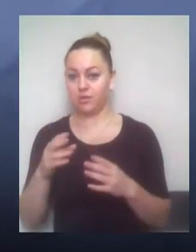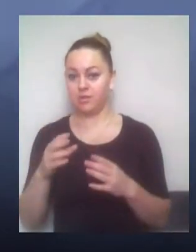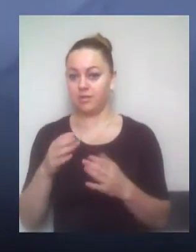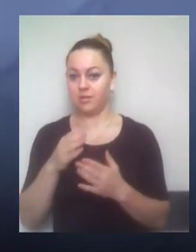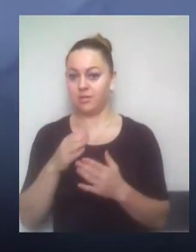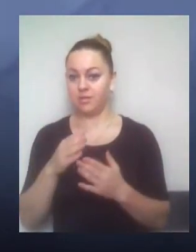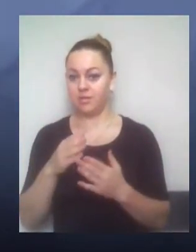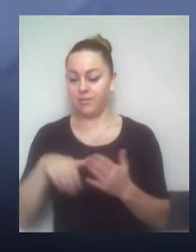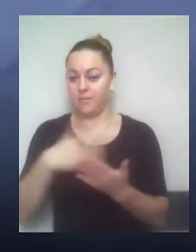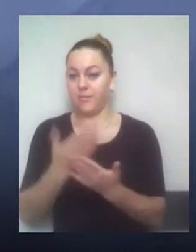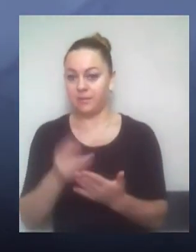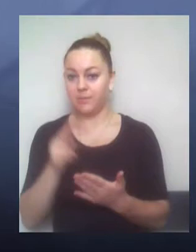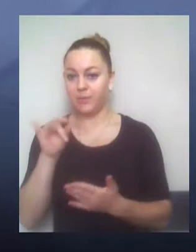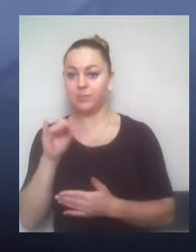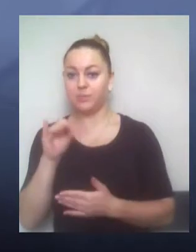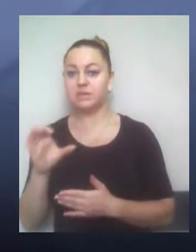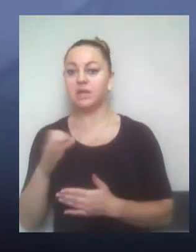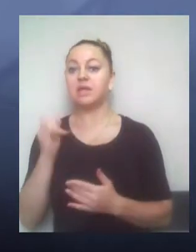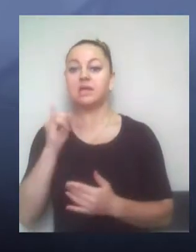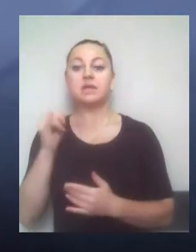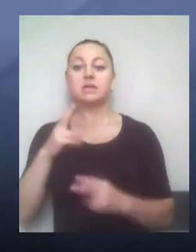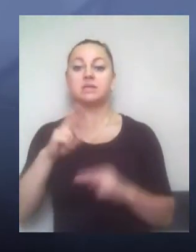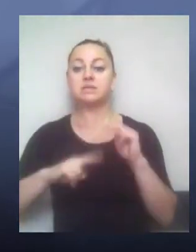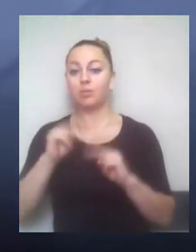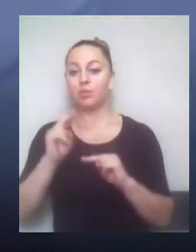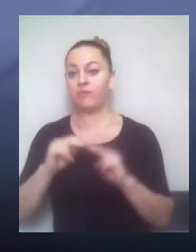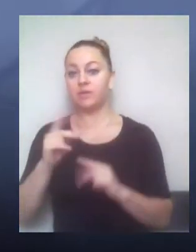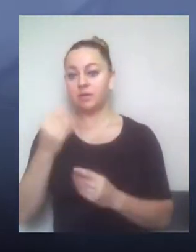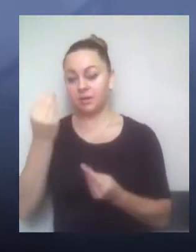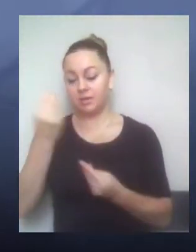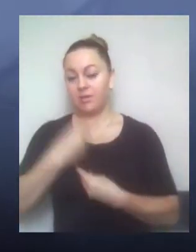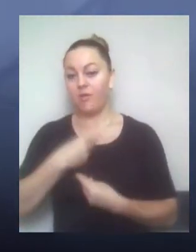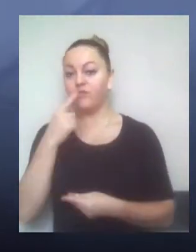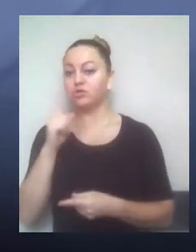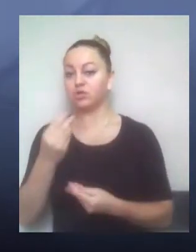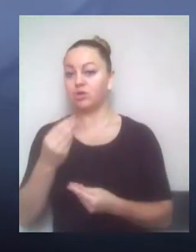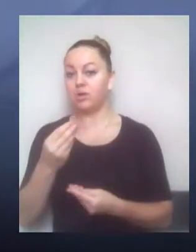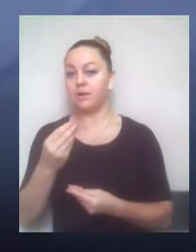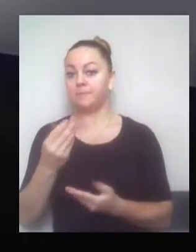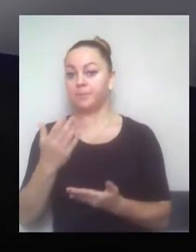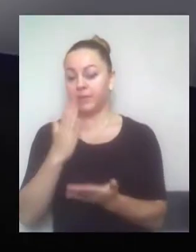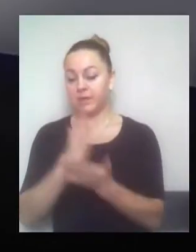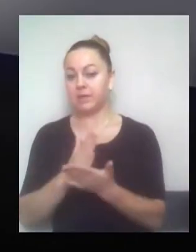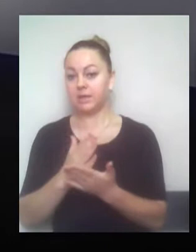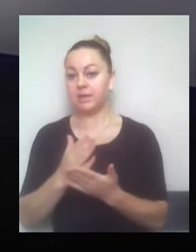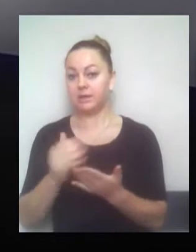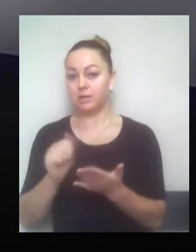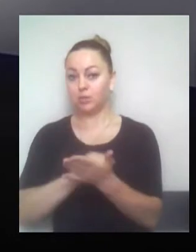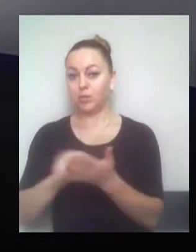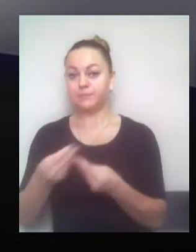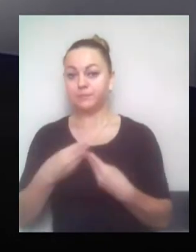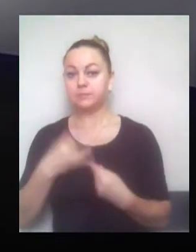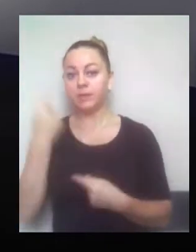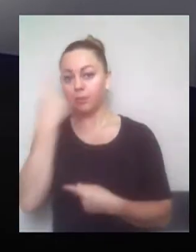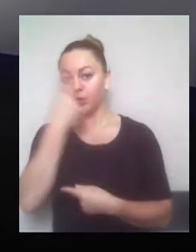забудовник особисто мені повідомив, що вони подали всю документацію управлінню на відповідь у ці приписи. Після чого ми особисто